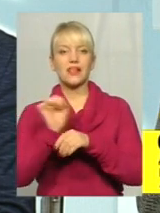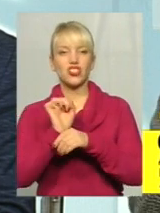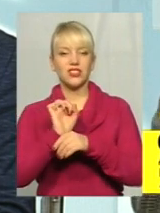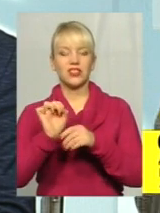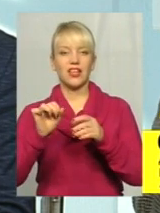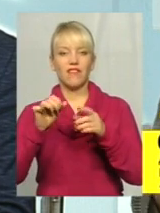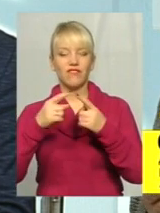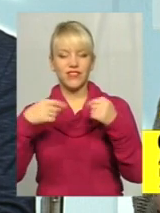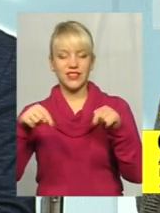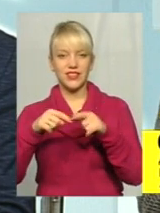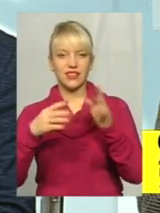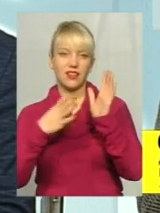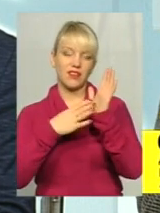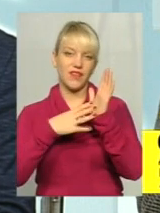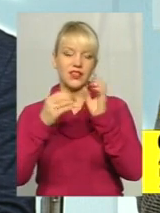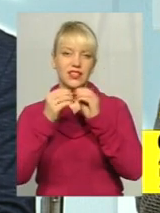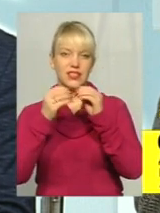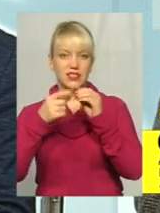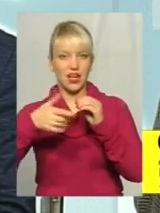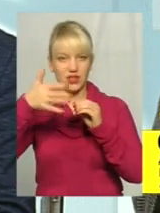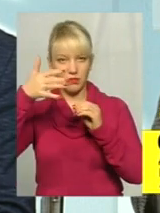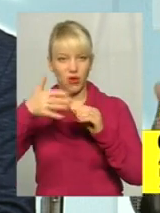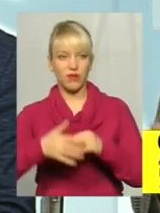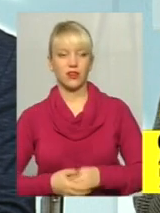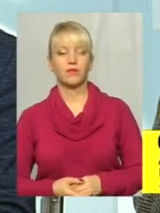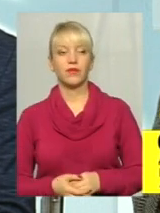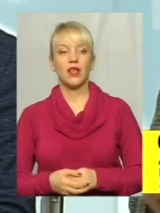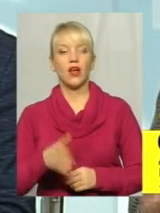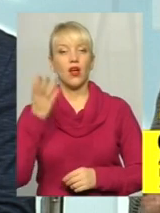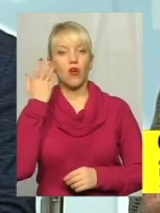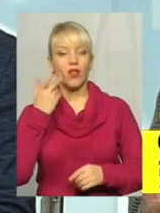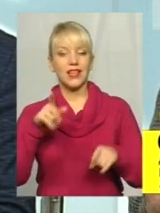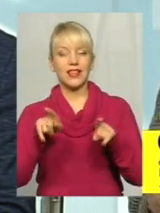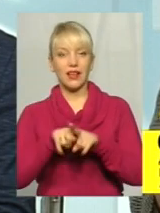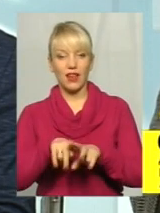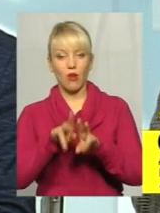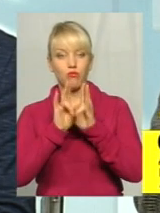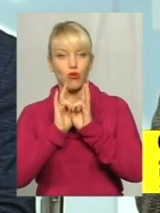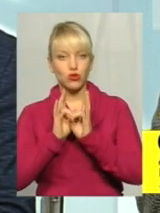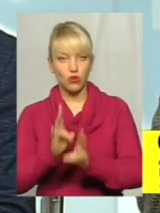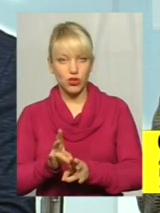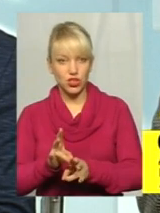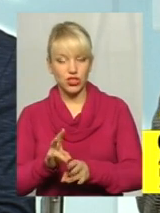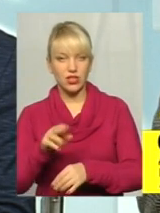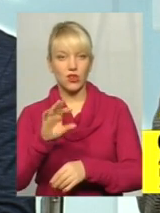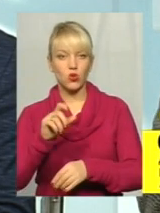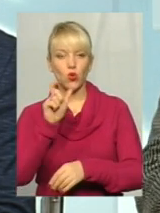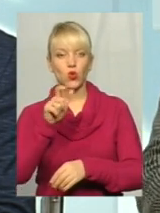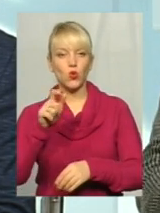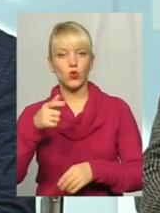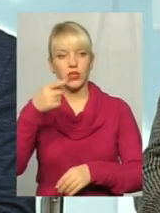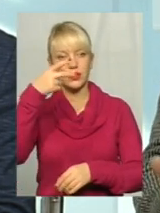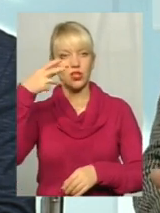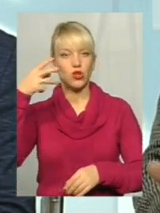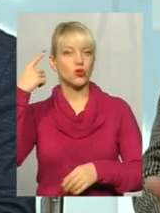поверху, 9-го чи 10-го, там, біля верхнього поверху. І коли йде таке пошкодження, то мешканці верхніх поверхів,